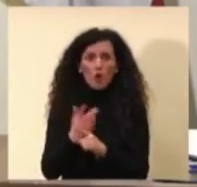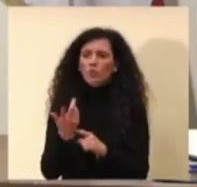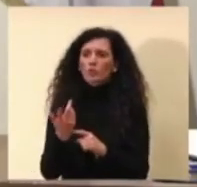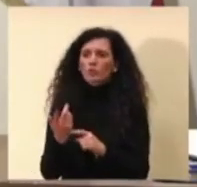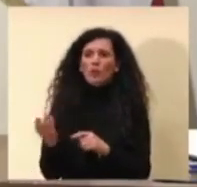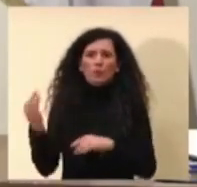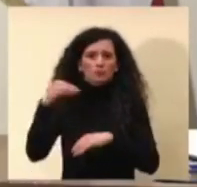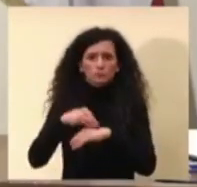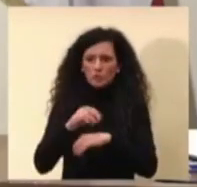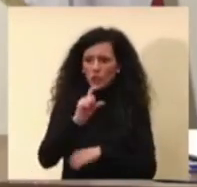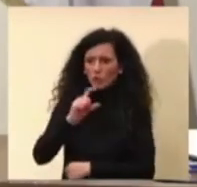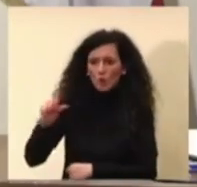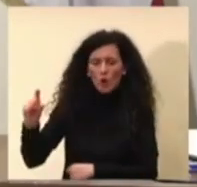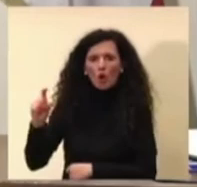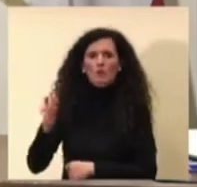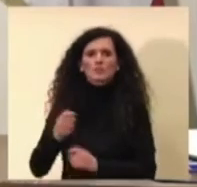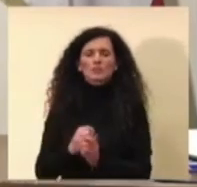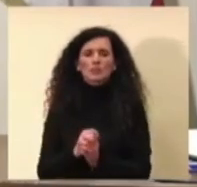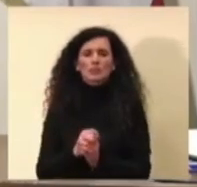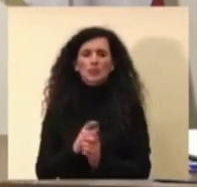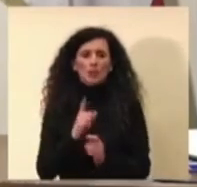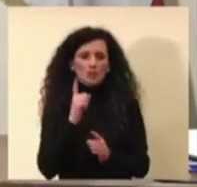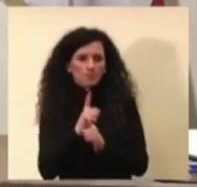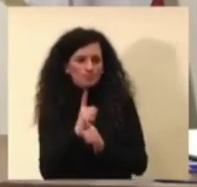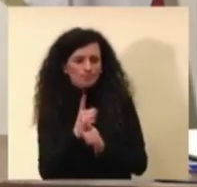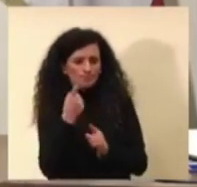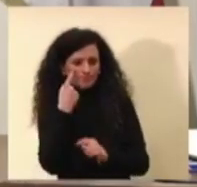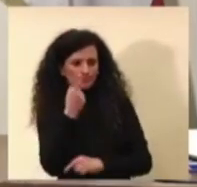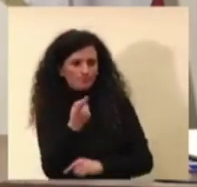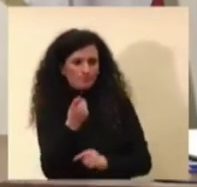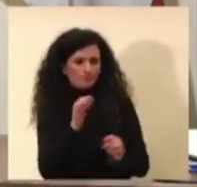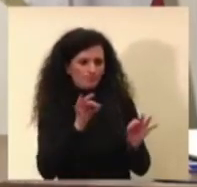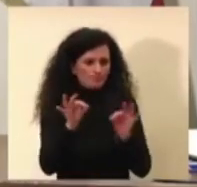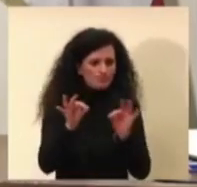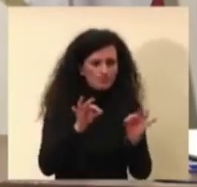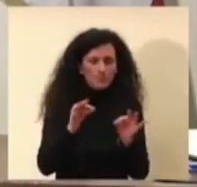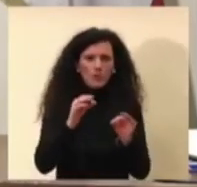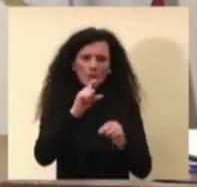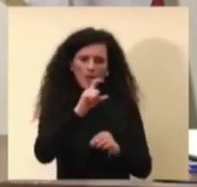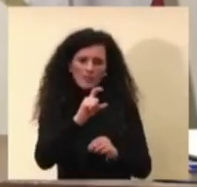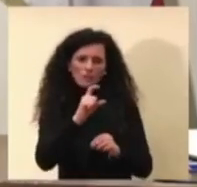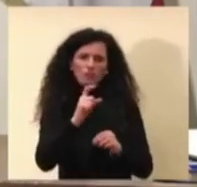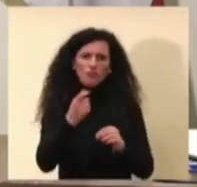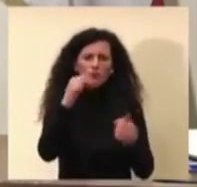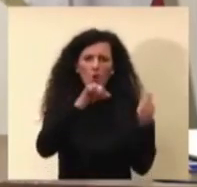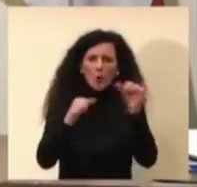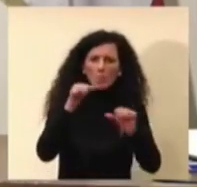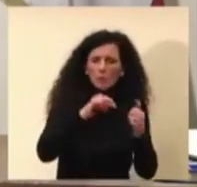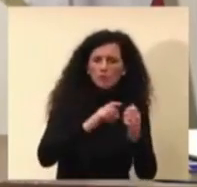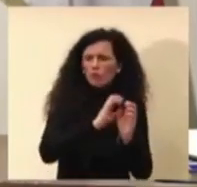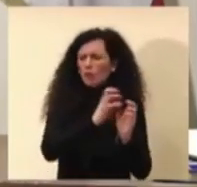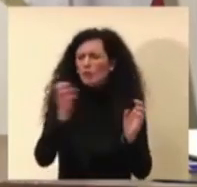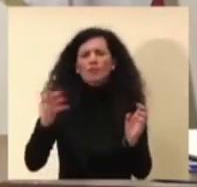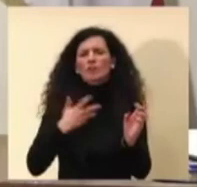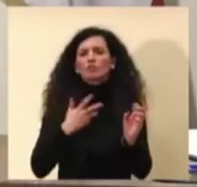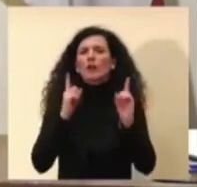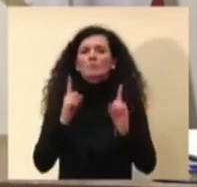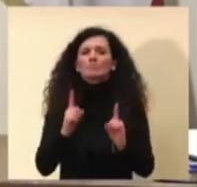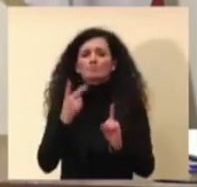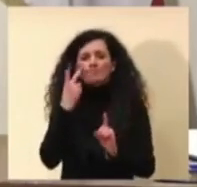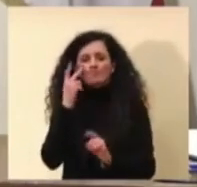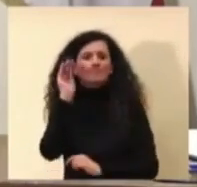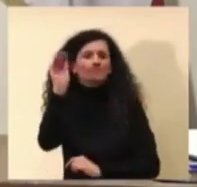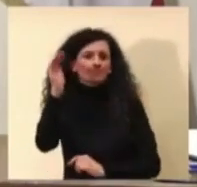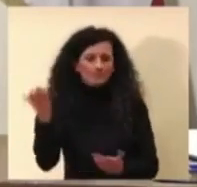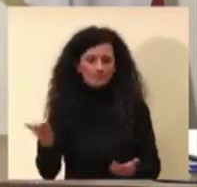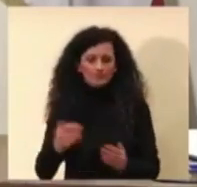booster oppure di riaggiustare come si fa per l'influenza la composizione del vaccino. Quindi c'è tutta una serie di variabili che dobbiamo considerare.